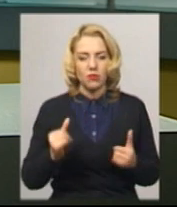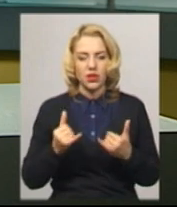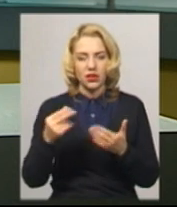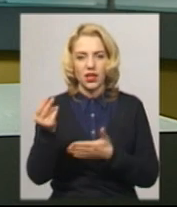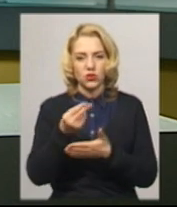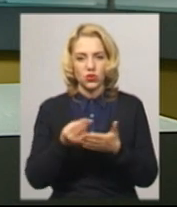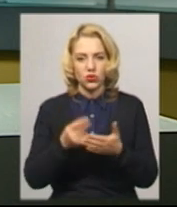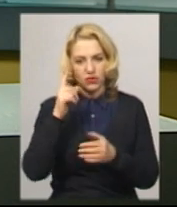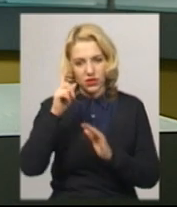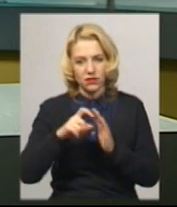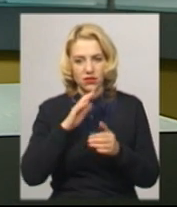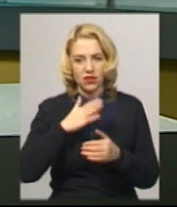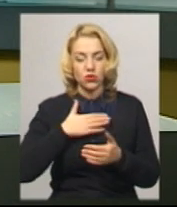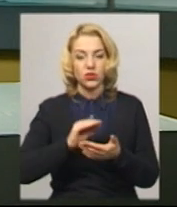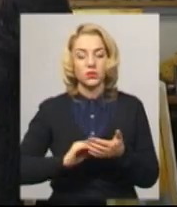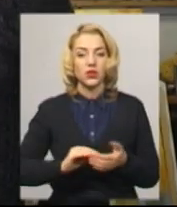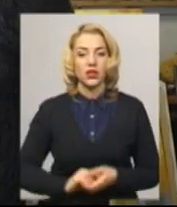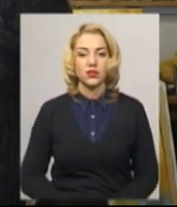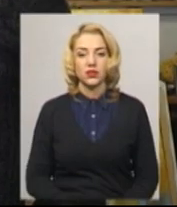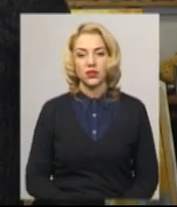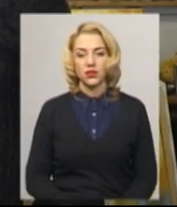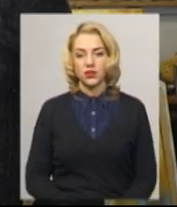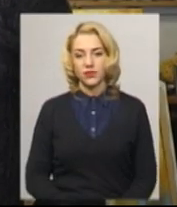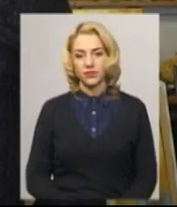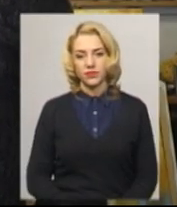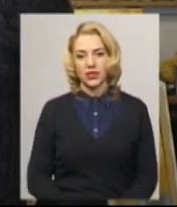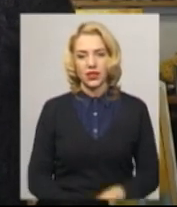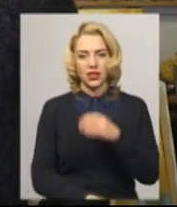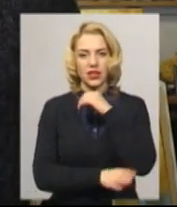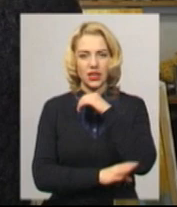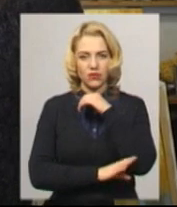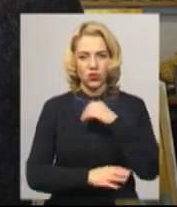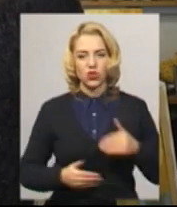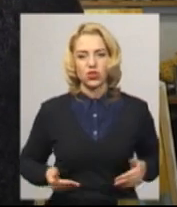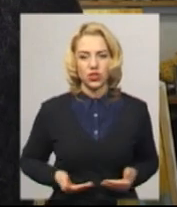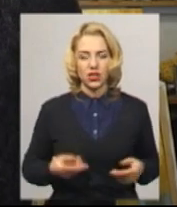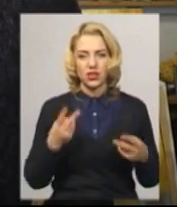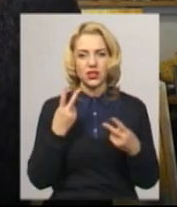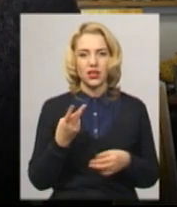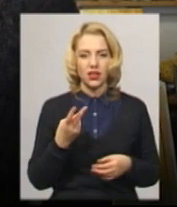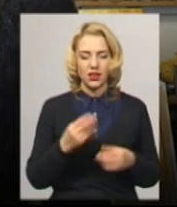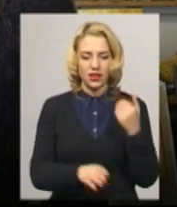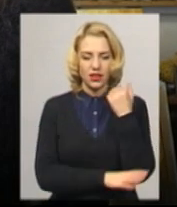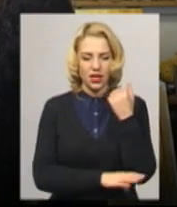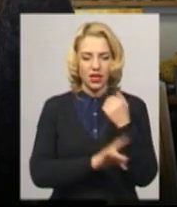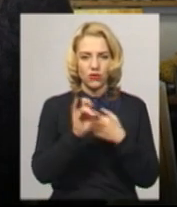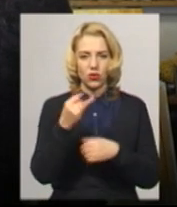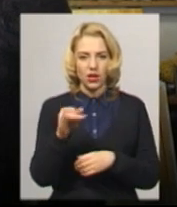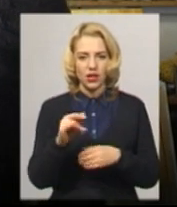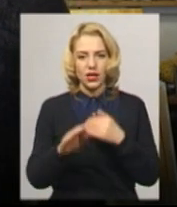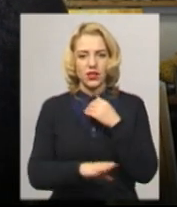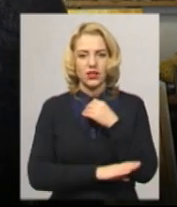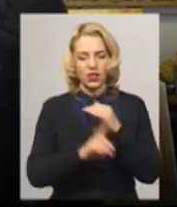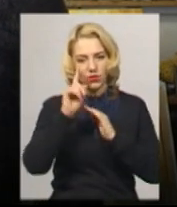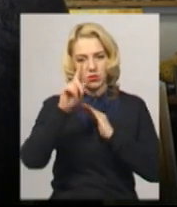дізнавалась Тетяна Ворожцова. Дерево життя – це два дерева були в раю. Дерево пізнання добра і зла і